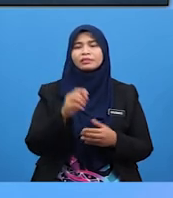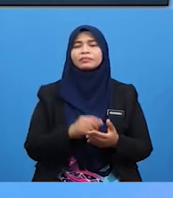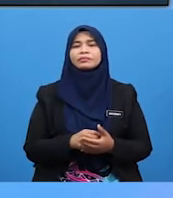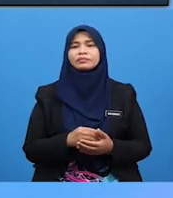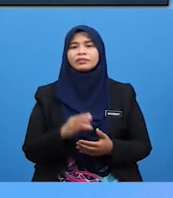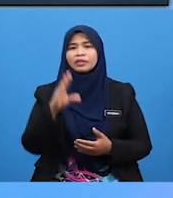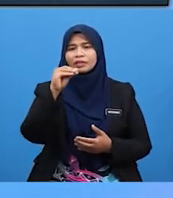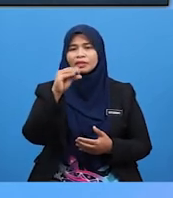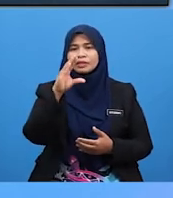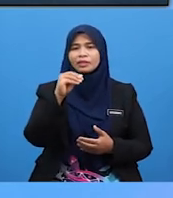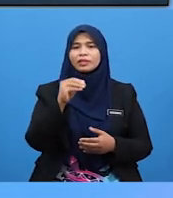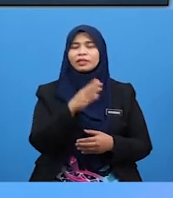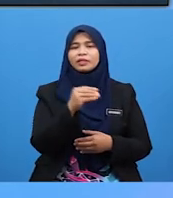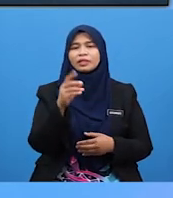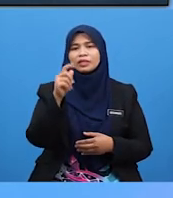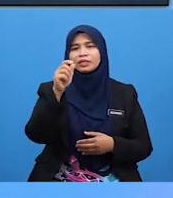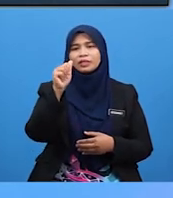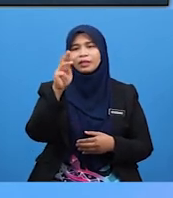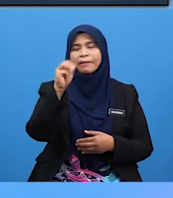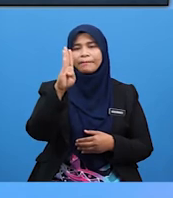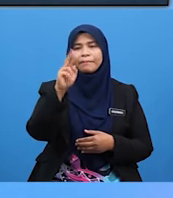Dan Tamborin